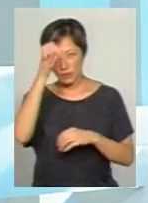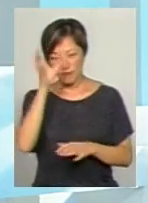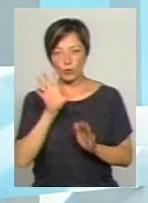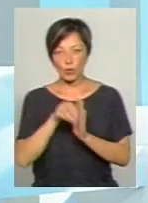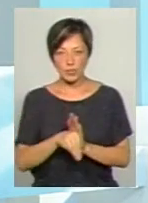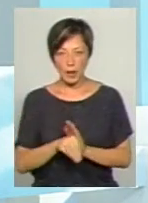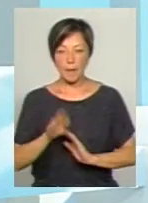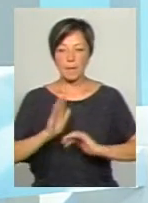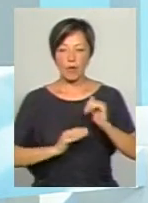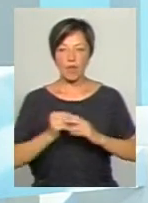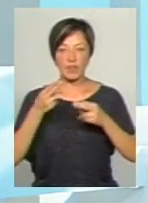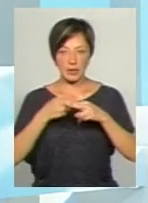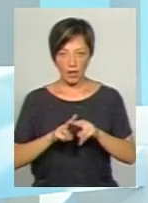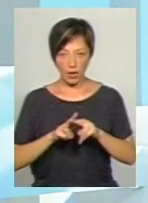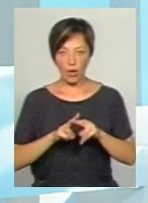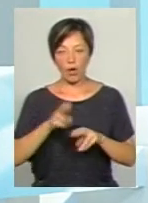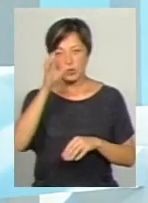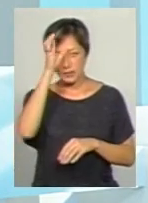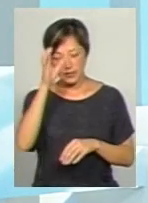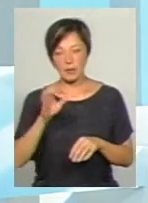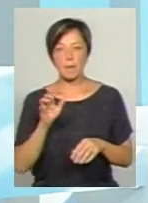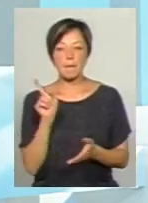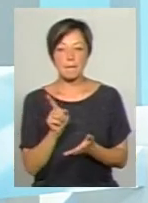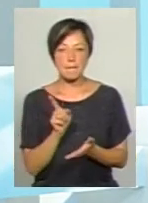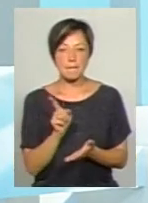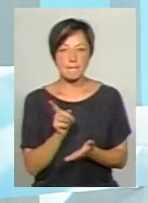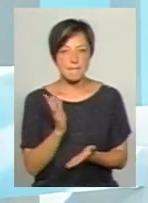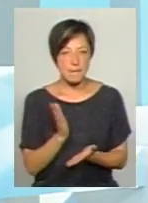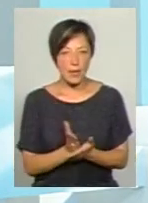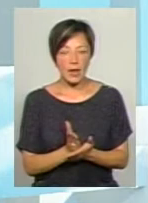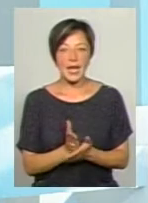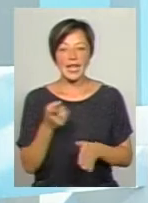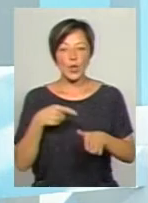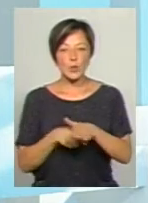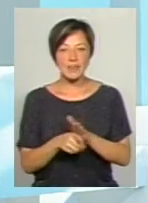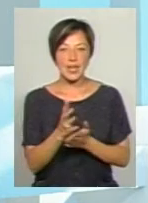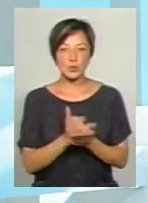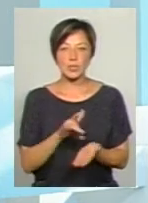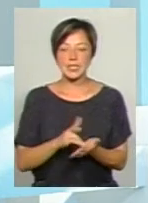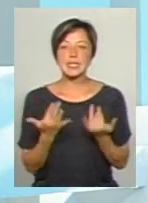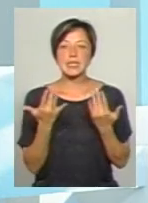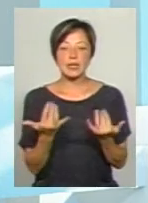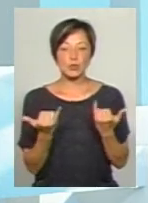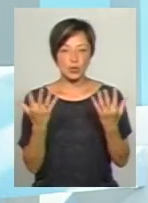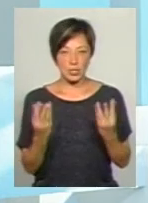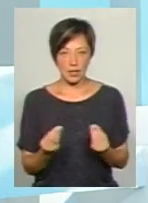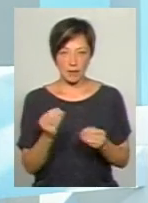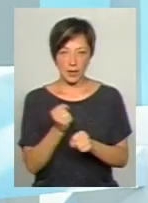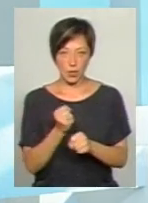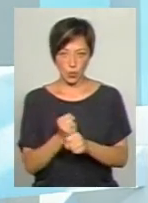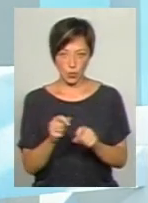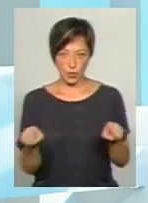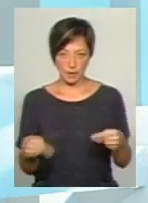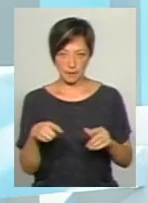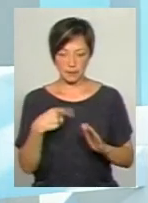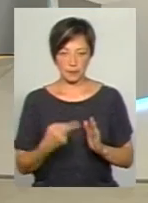тому числі і профтехнічних навчальних закладах, мають інклюзивні ресурсні центри. От скільки їх на сьогодні вже функціонує в